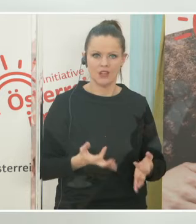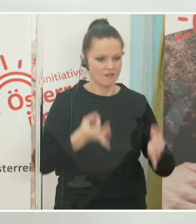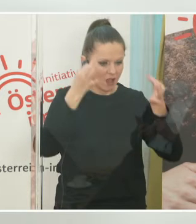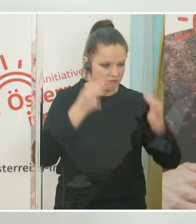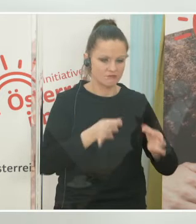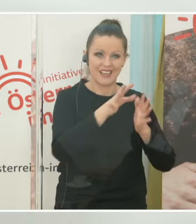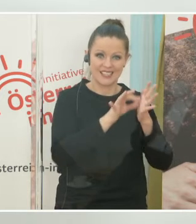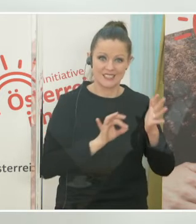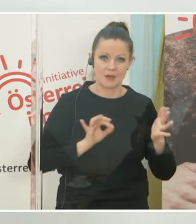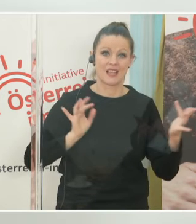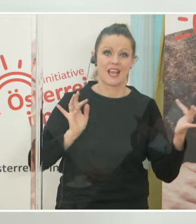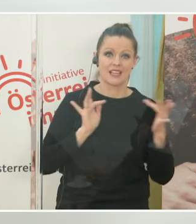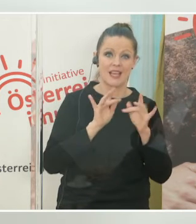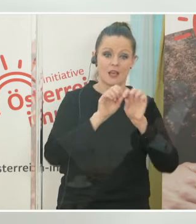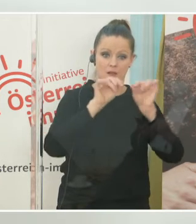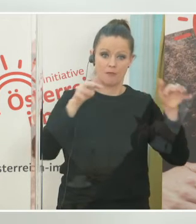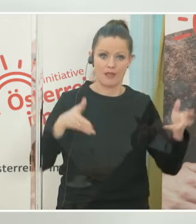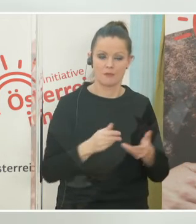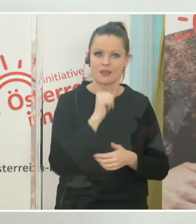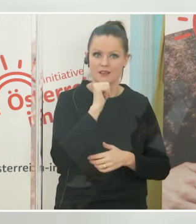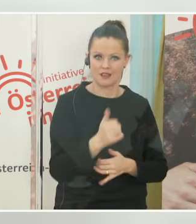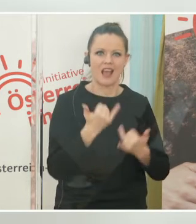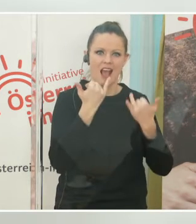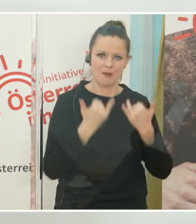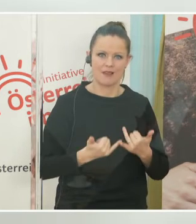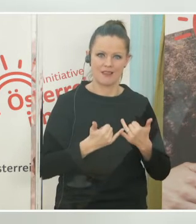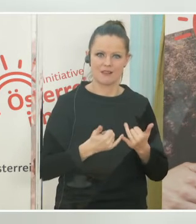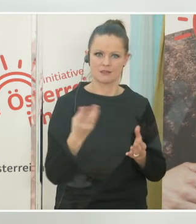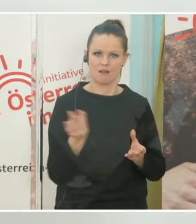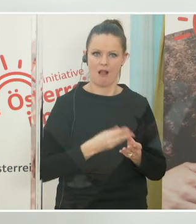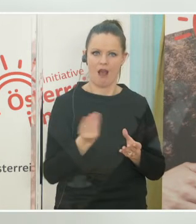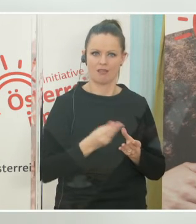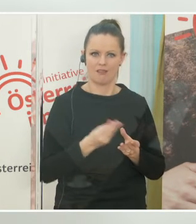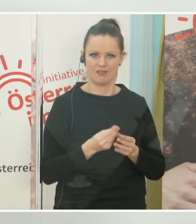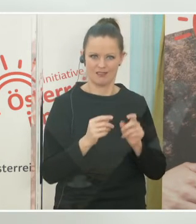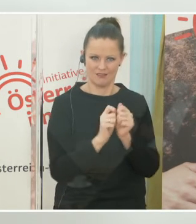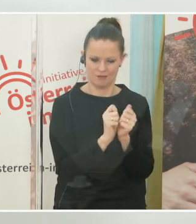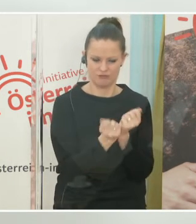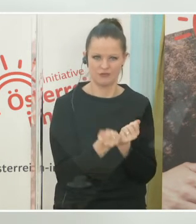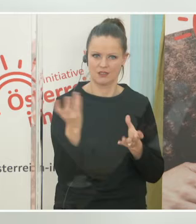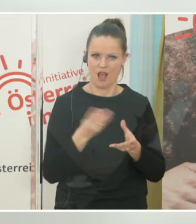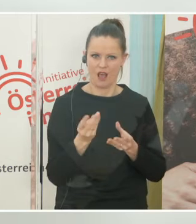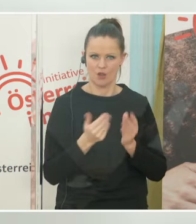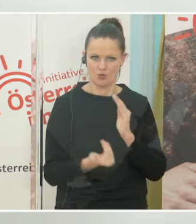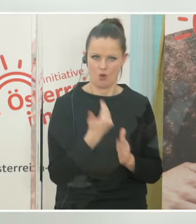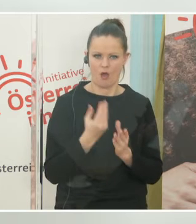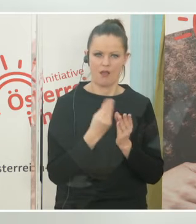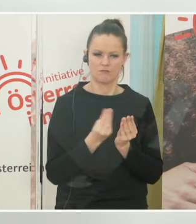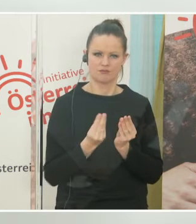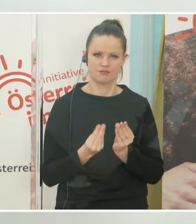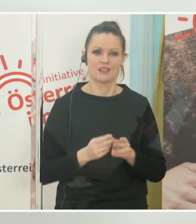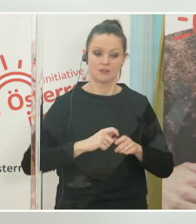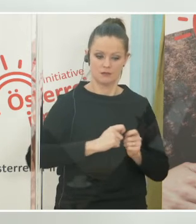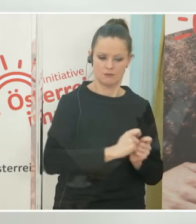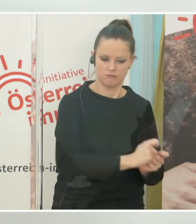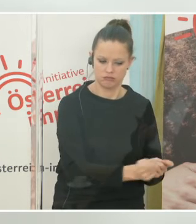Rezept gegen diese Pandemie. Aber jetzt mischen wir die Karten neu. Durch die Impfungen gegen Covid-19 können wir uns